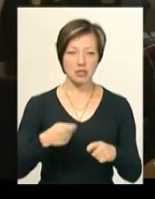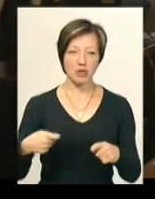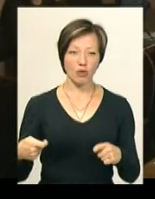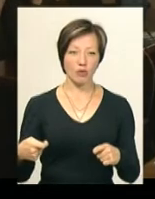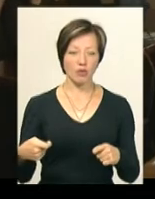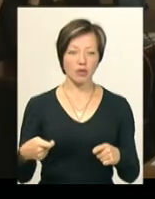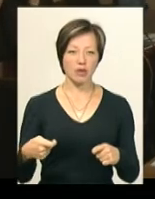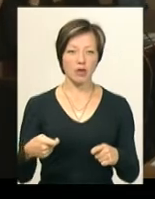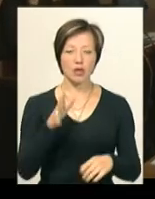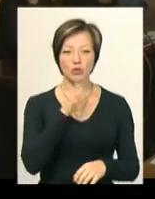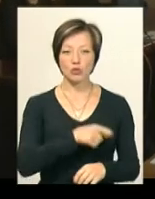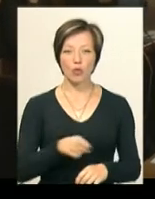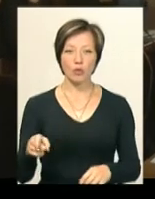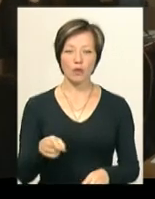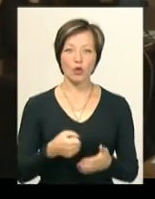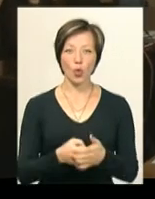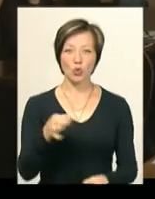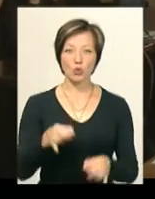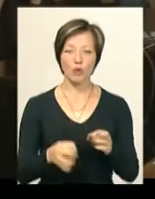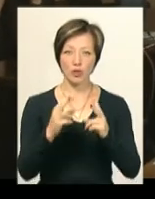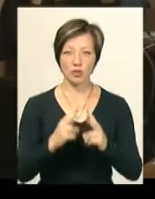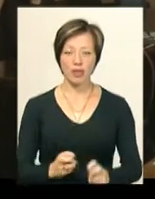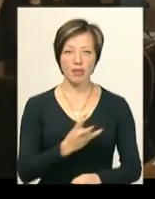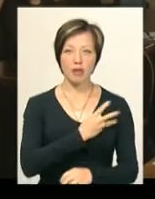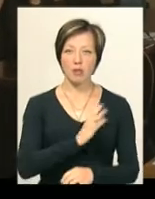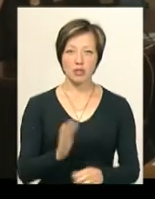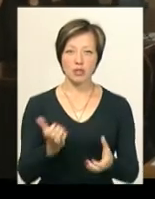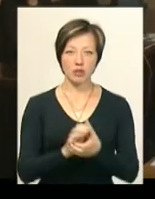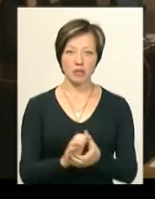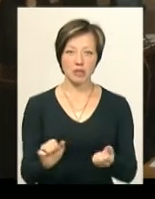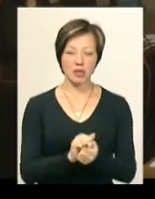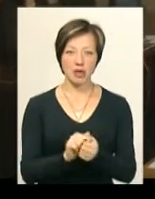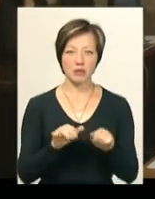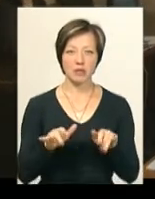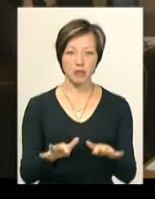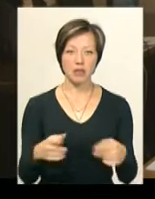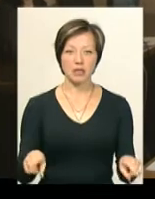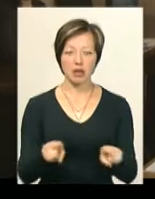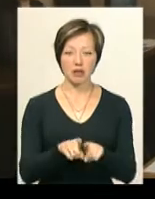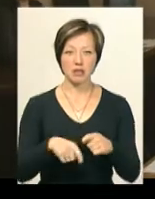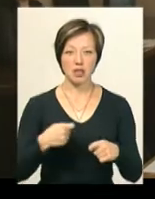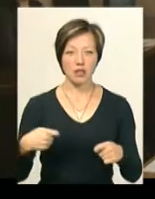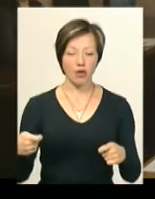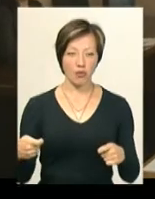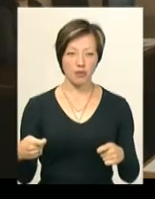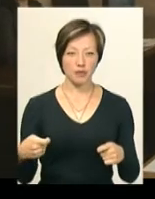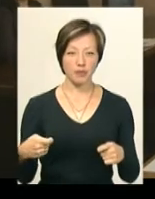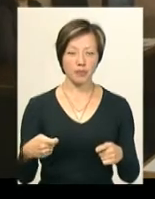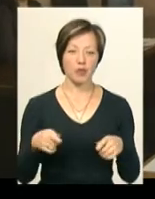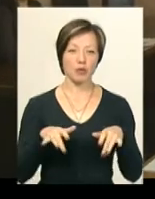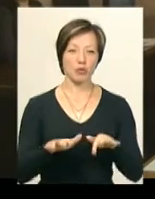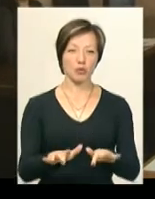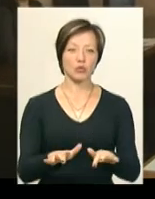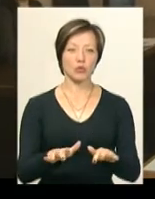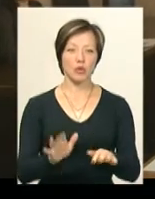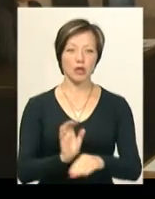строків досудового розслідування. Тобто про небажання знайомитися з матеріалами справи, таким чином затягування процедури